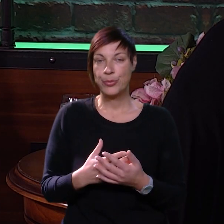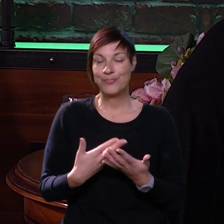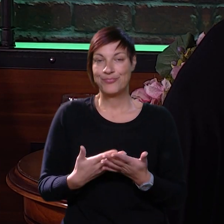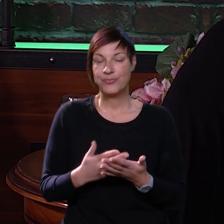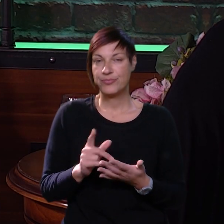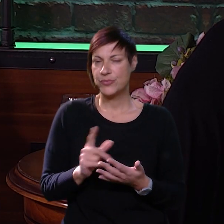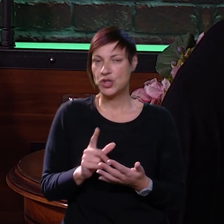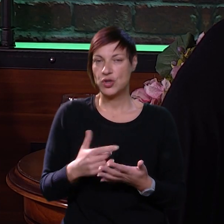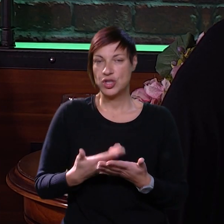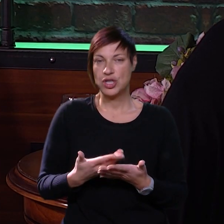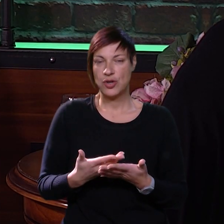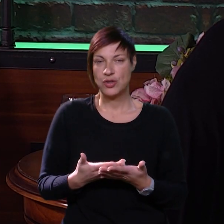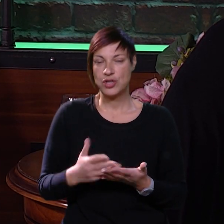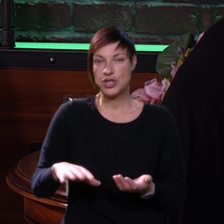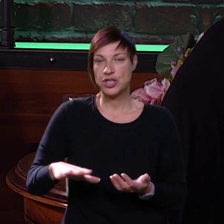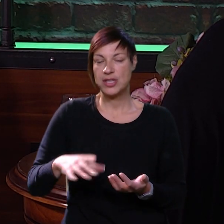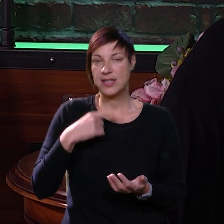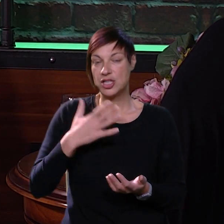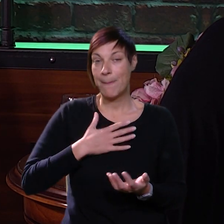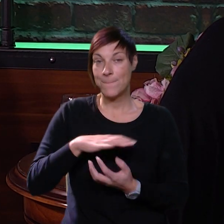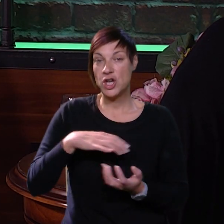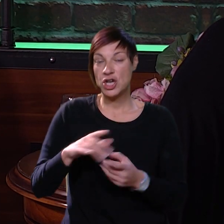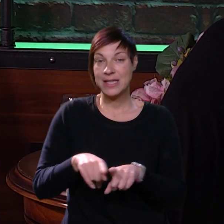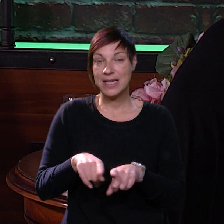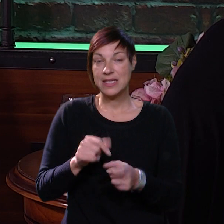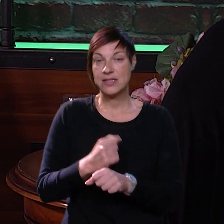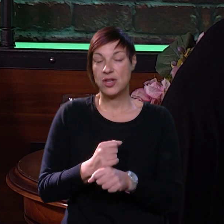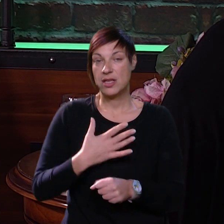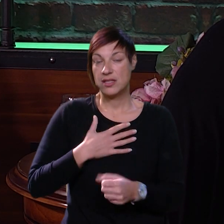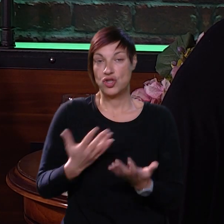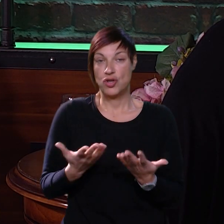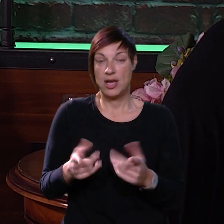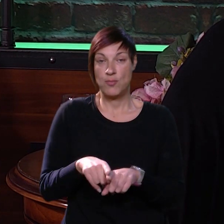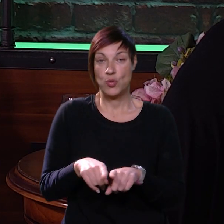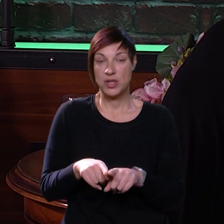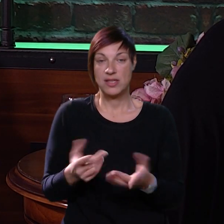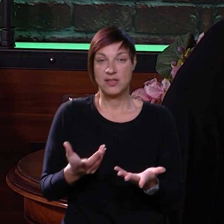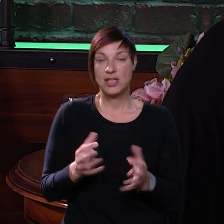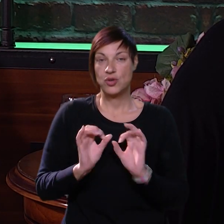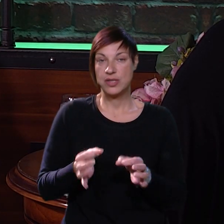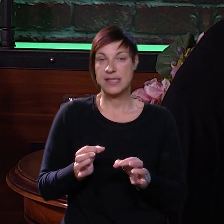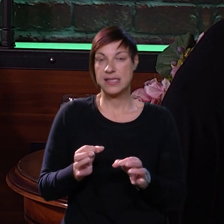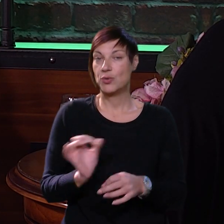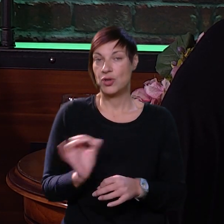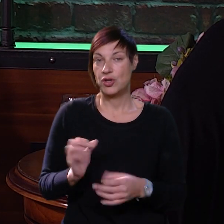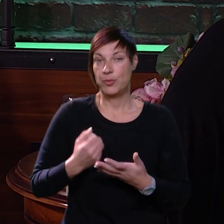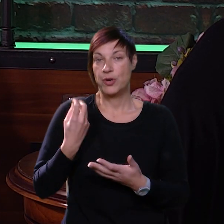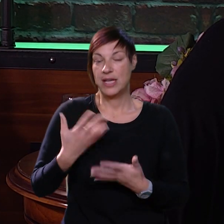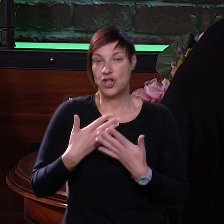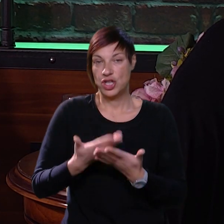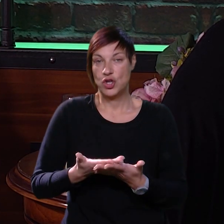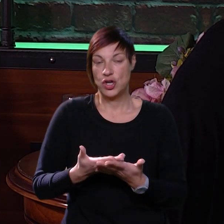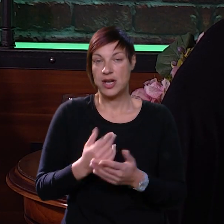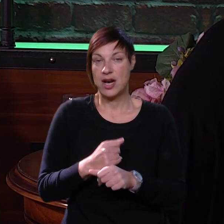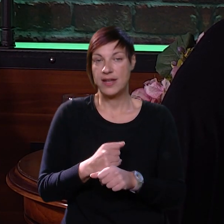izrugujeju. Dakle, to je ono što će djeteće reći aha, moji roditelji to rade, zašto ne bi ja to isto? Jer to je sigurno ispravno kada